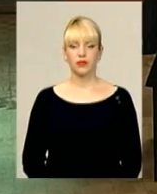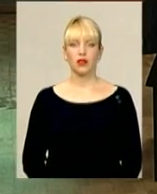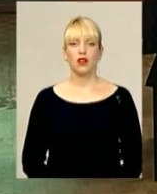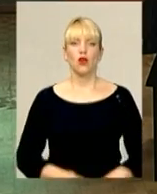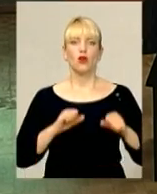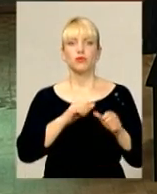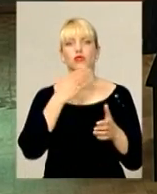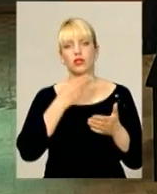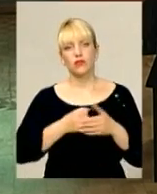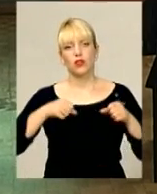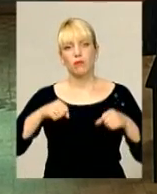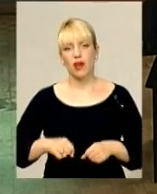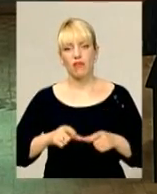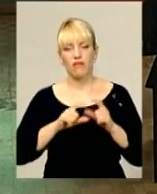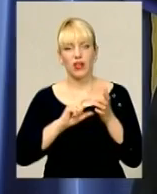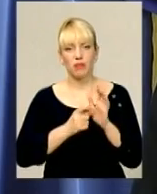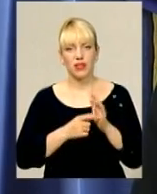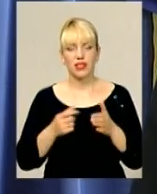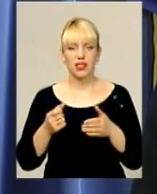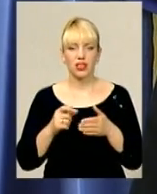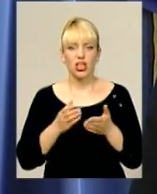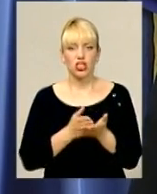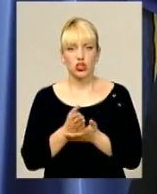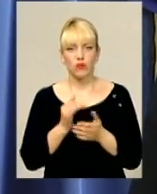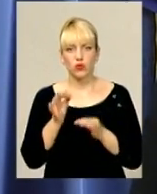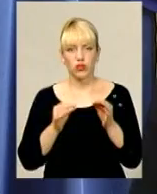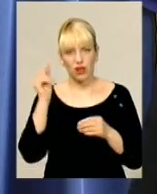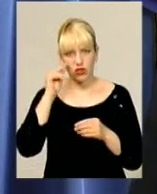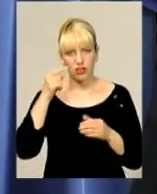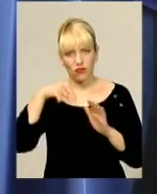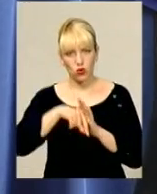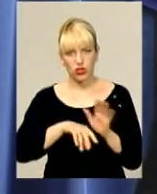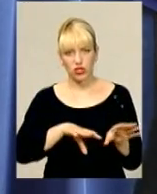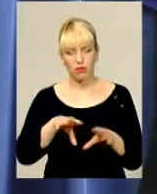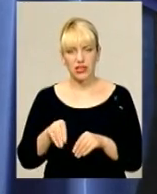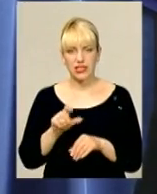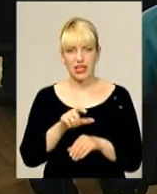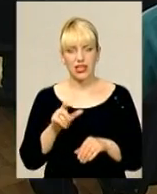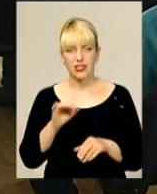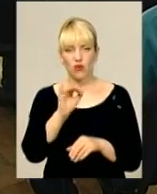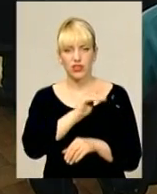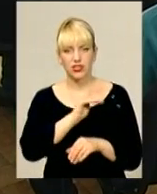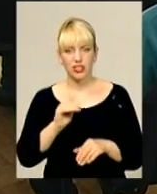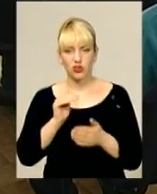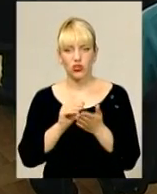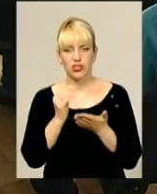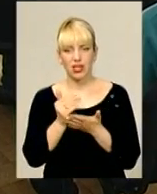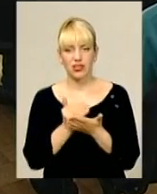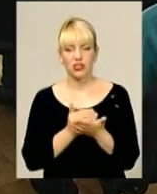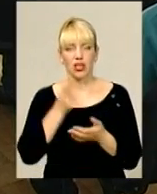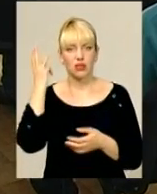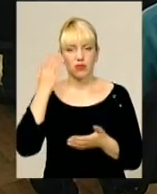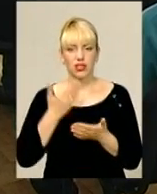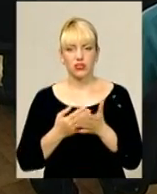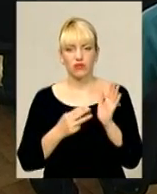Обстоювати свої права у кабінетах чиновників та в судах навчаються нині внутрішні переселенці. За офіційною статистикою, на Хмельниччині їх